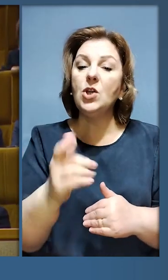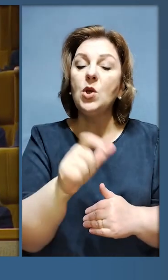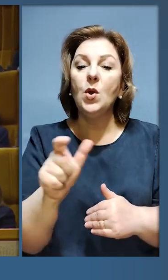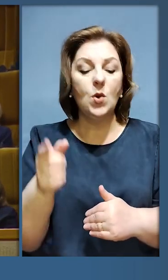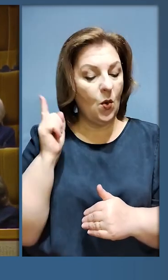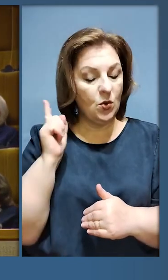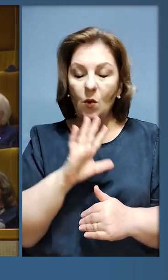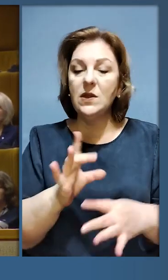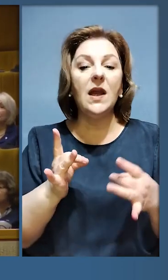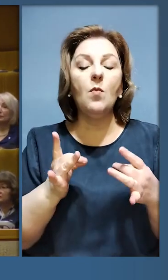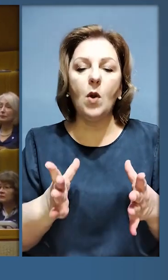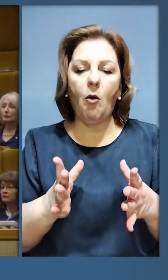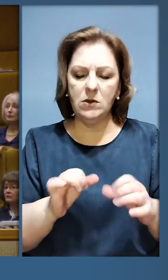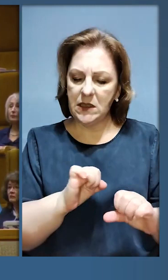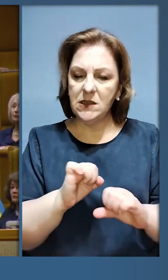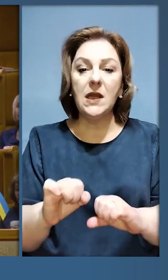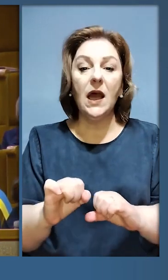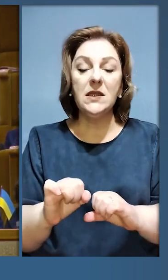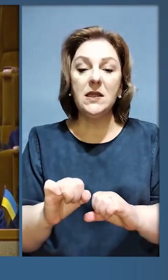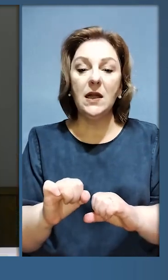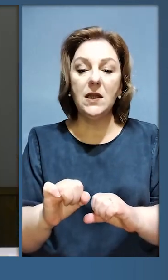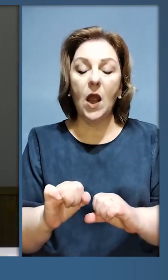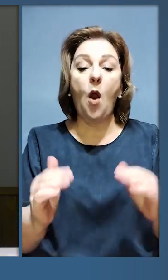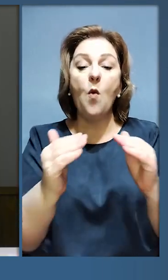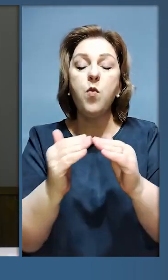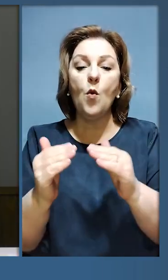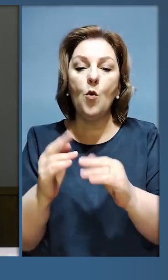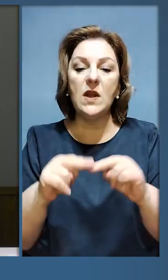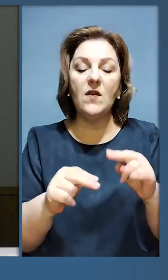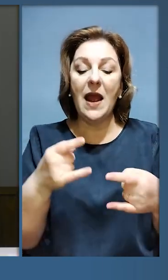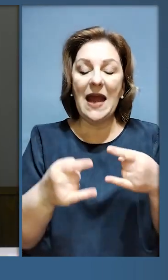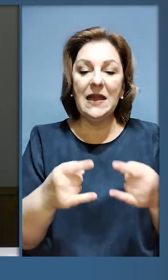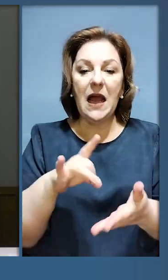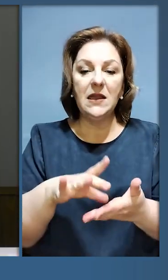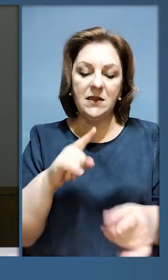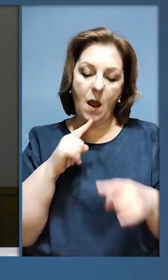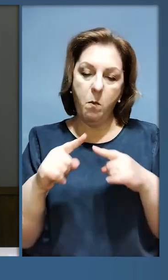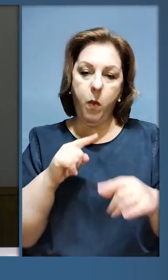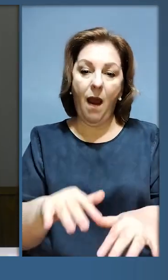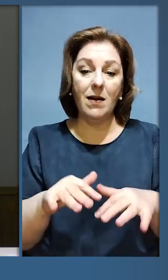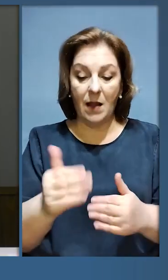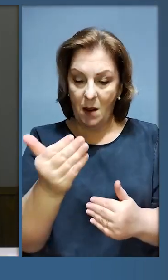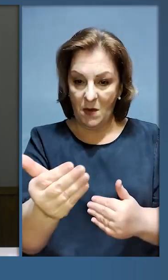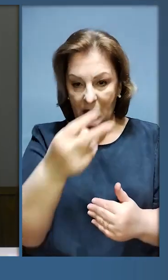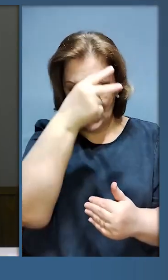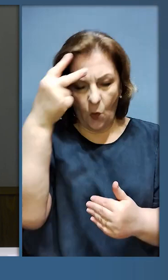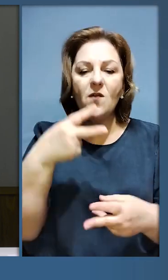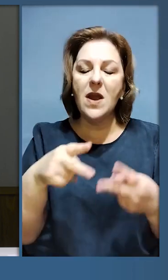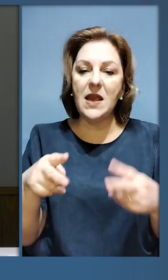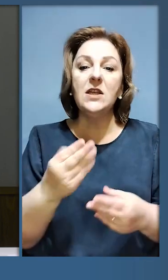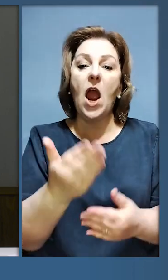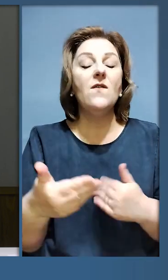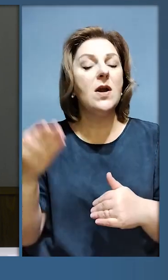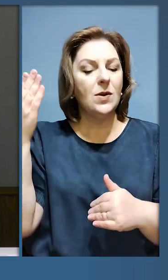Ваші люди тоді не просто захистили будівлі, телецентру, парламенту